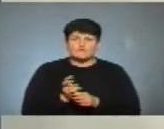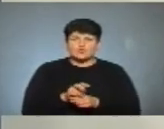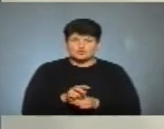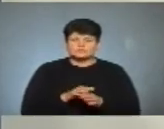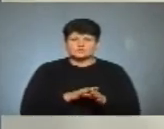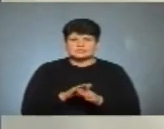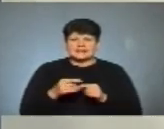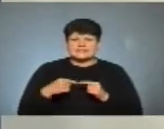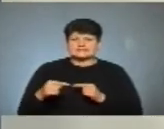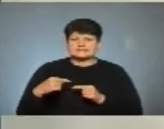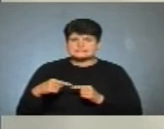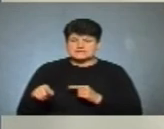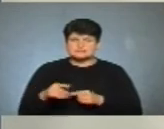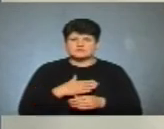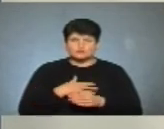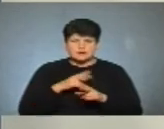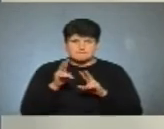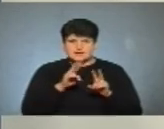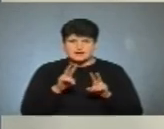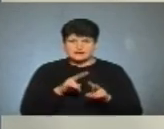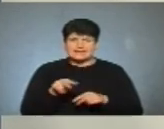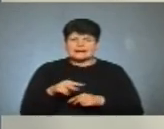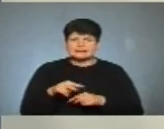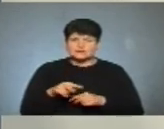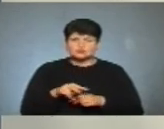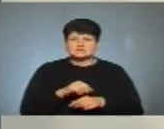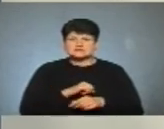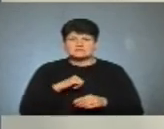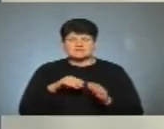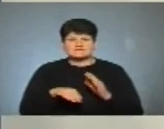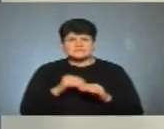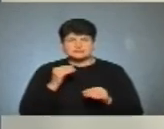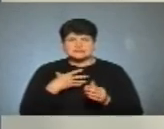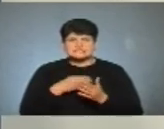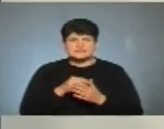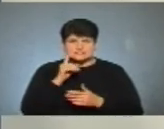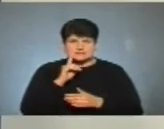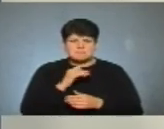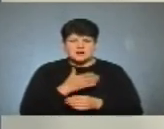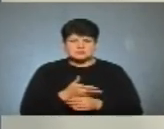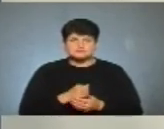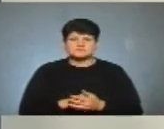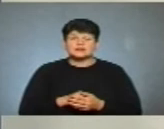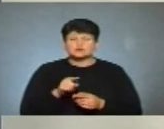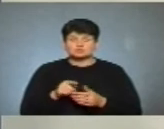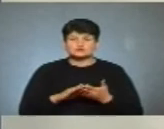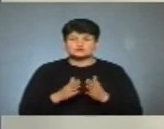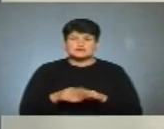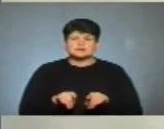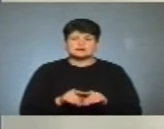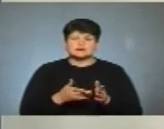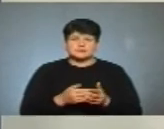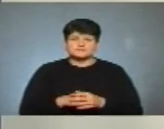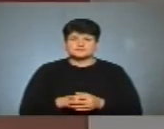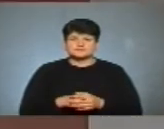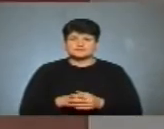дотриманням дистанції. Вони люблять переглянути літературу саме, вибрати собі на свій смак. Тому така ситуація. Але,